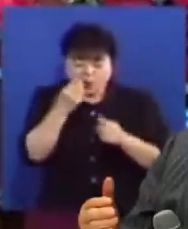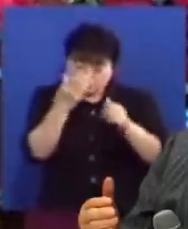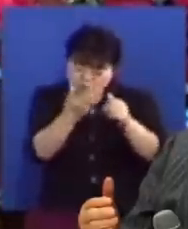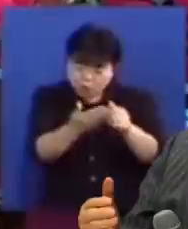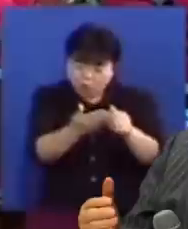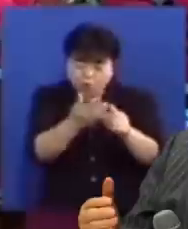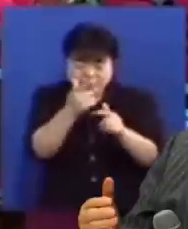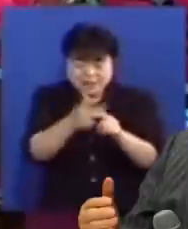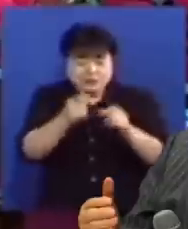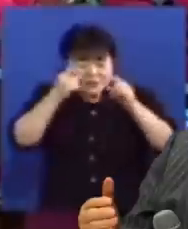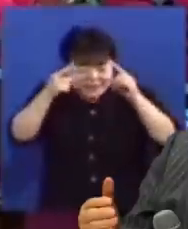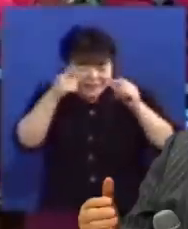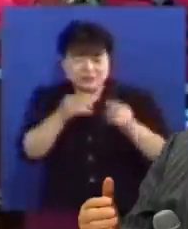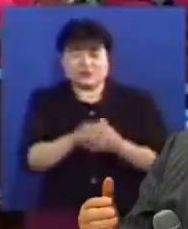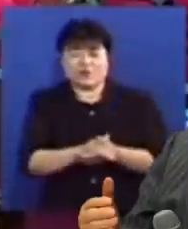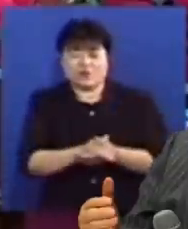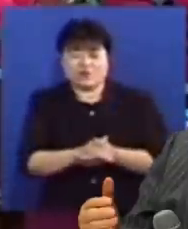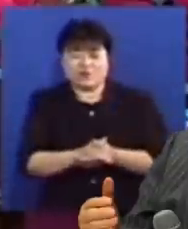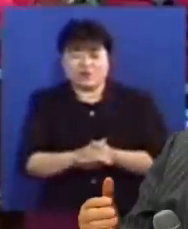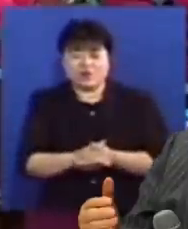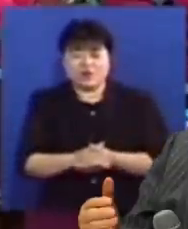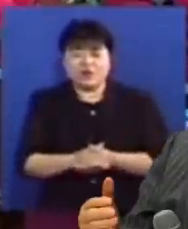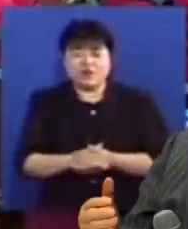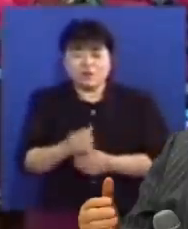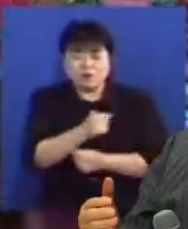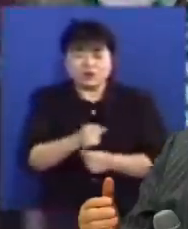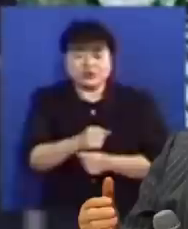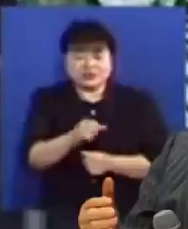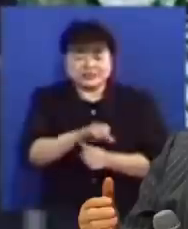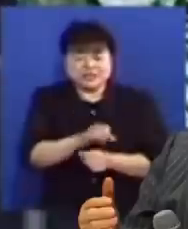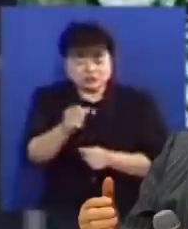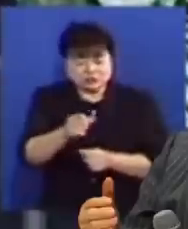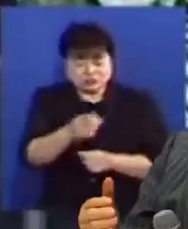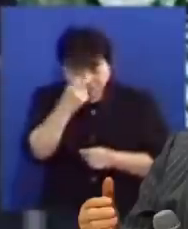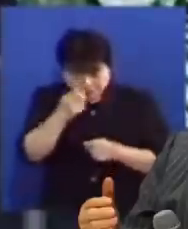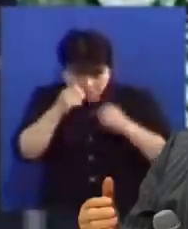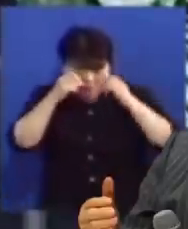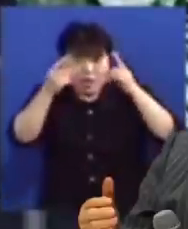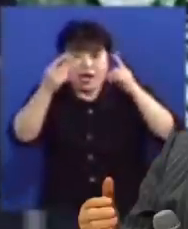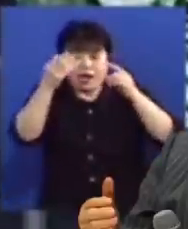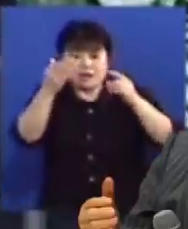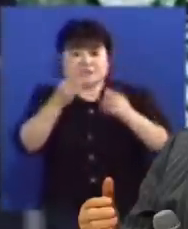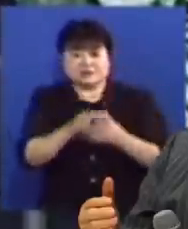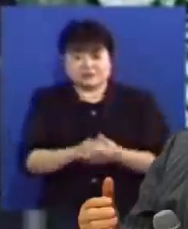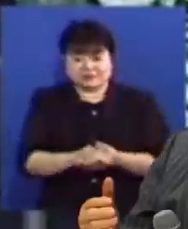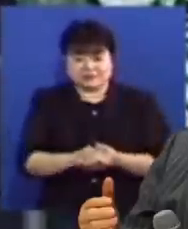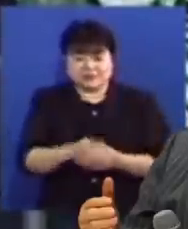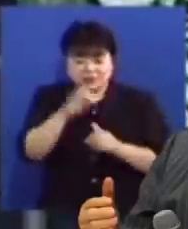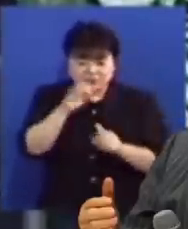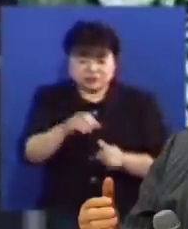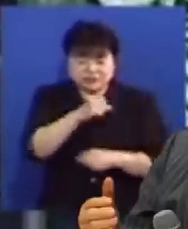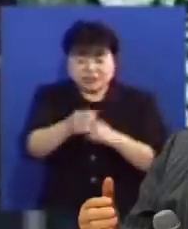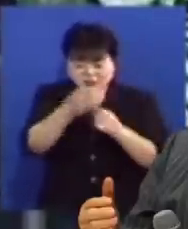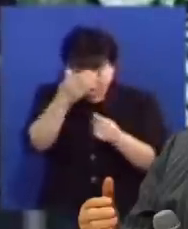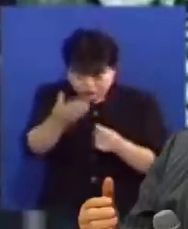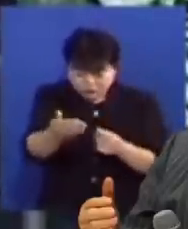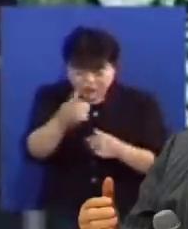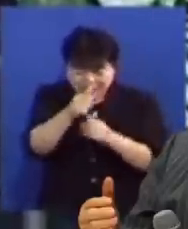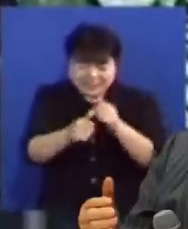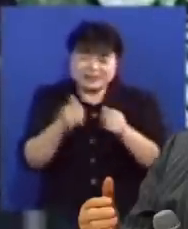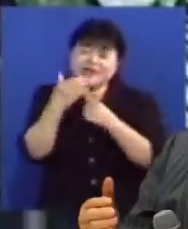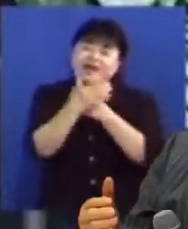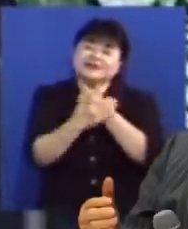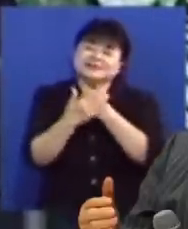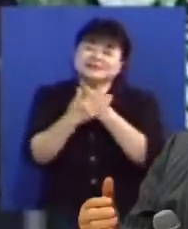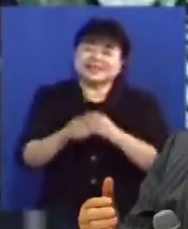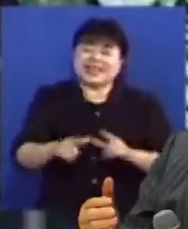주시는 예수님을 깨닫게 해주시고 포로된 자에게는 자유를 눈먼 자에게는 다시 복의함을 증가하고 눌린 자를 자유케하고 하나님의